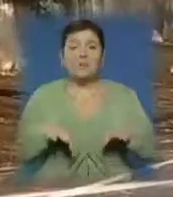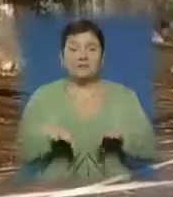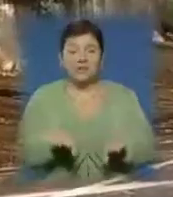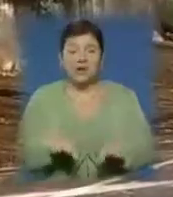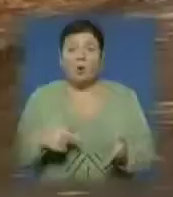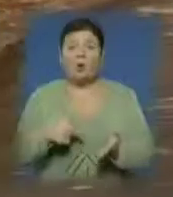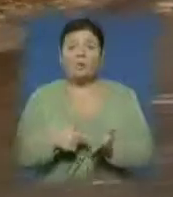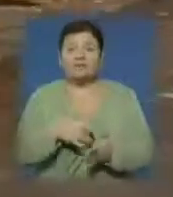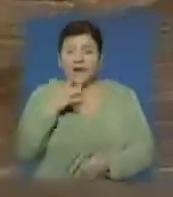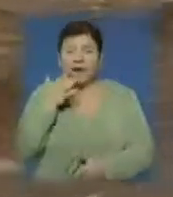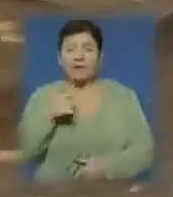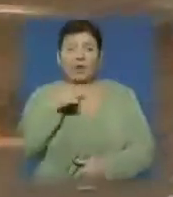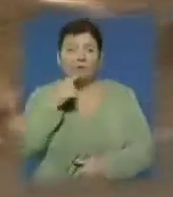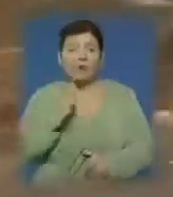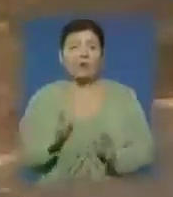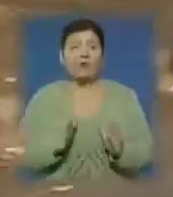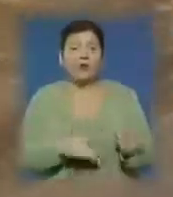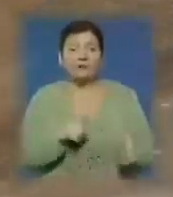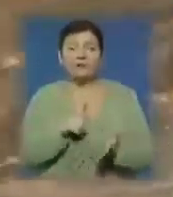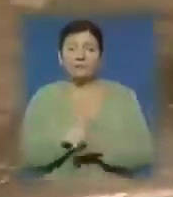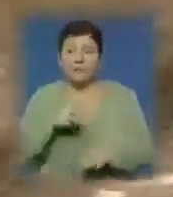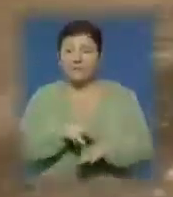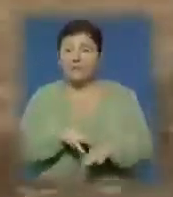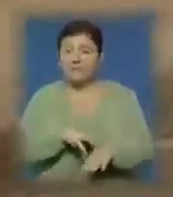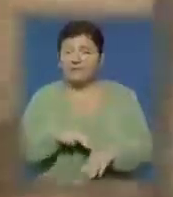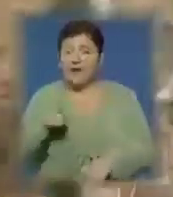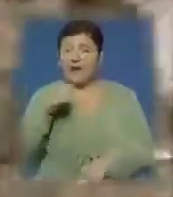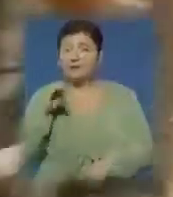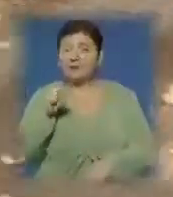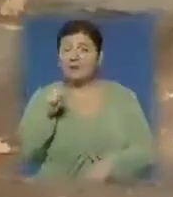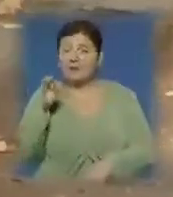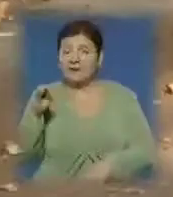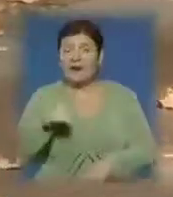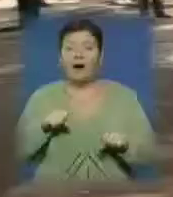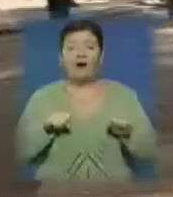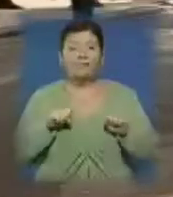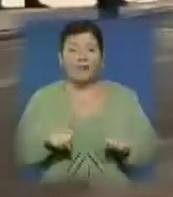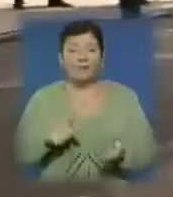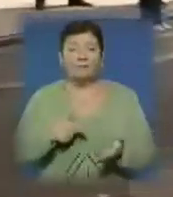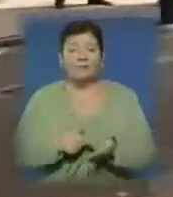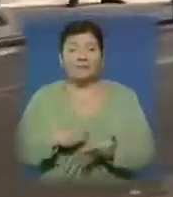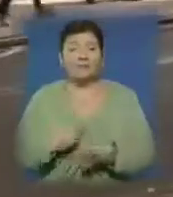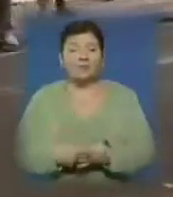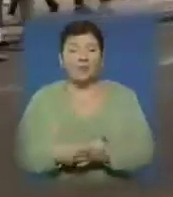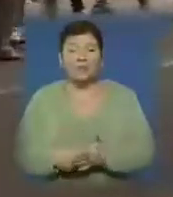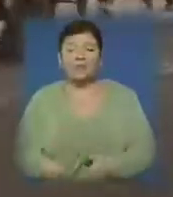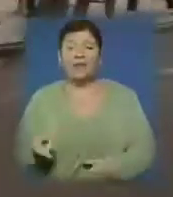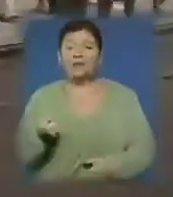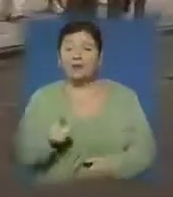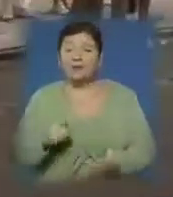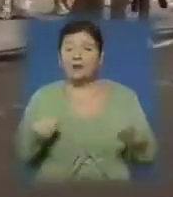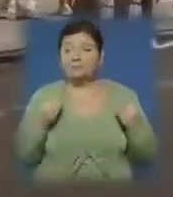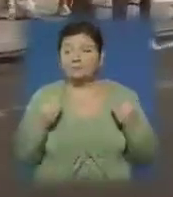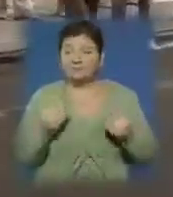У міськраді кажуть, порядок з цим повинні навести інспектори ДАІ, а влада міста готова за бюджетні кошти робити все для комфорту